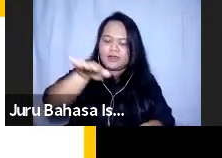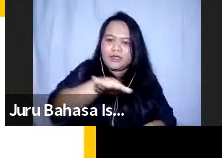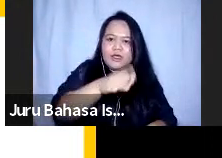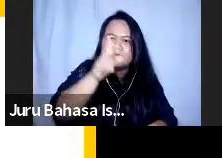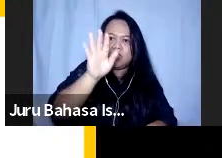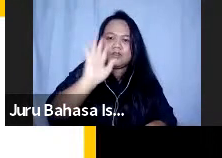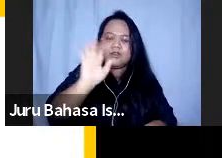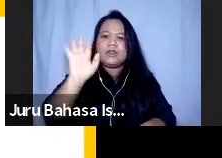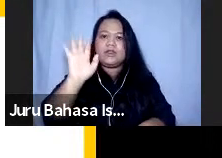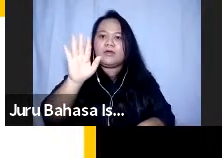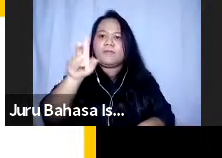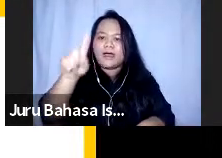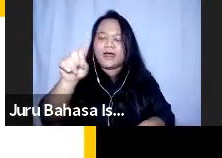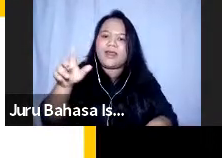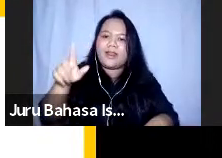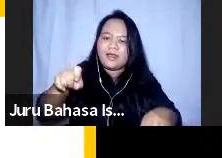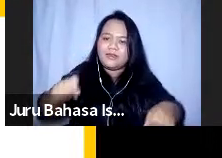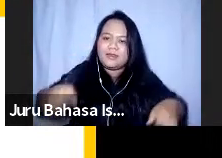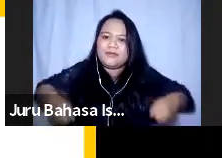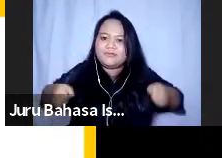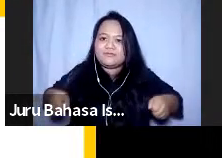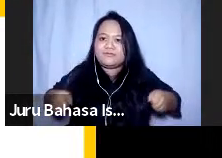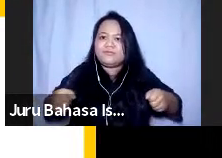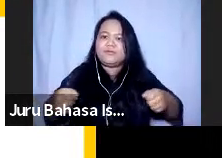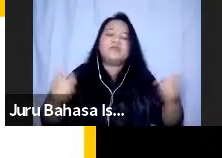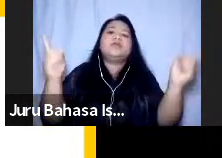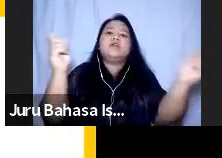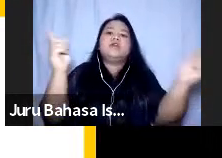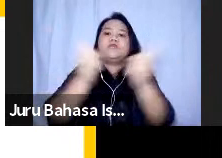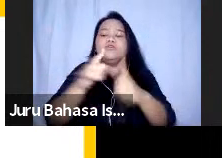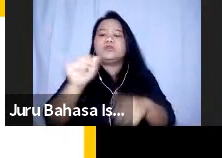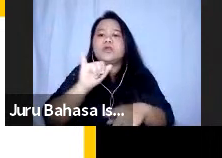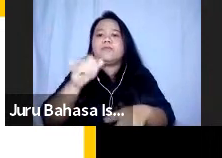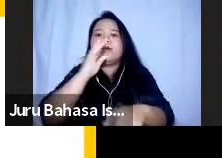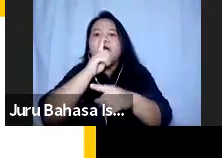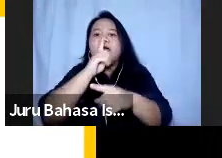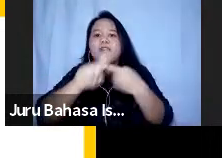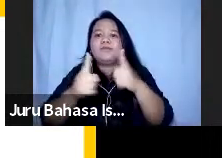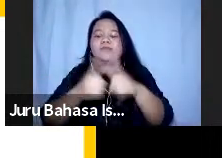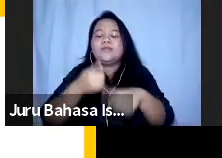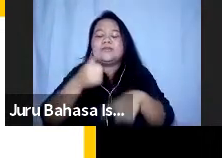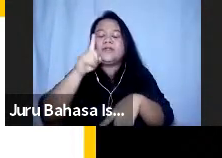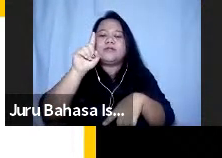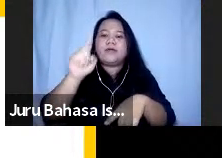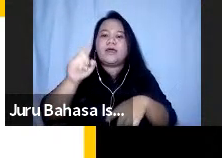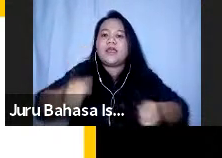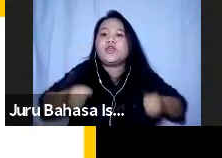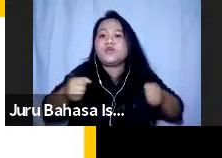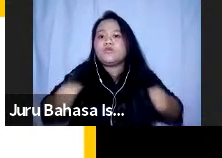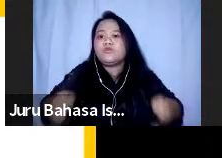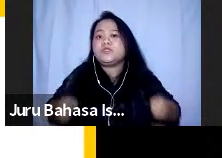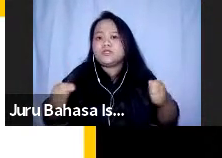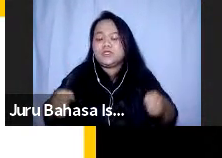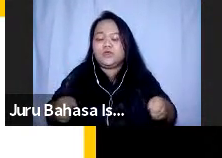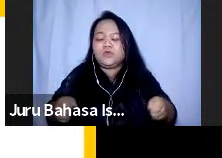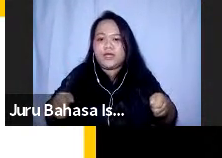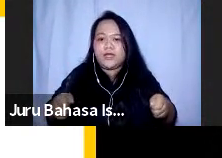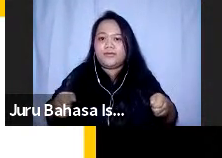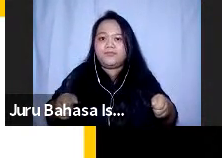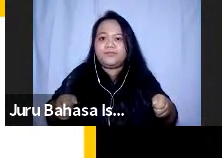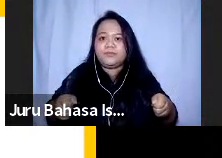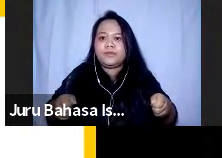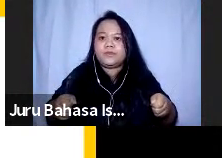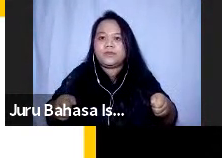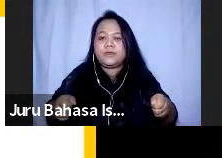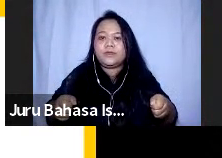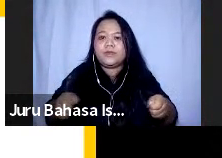lagi nah ketika bertemu dengan teman-teman yang menggunakan kursi roda nah teman-teman pengguna kursi roda ini